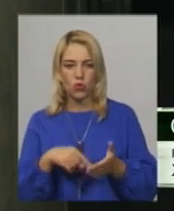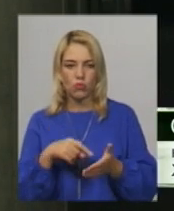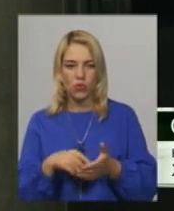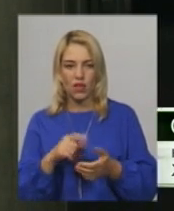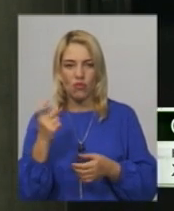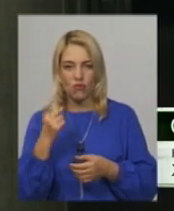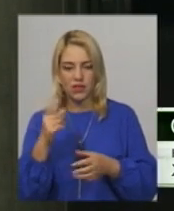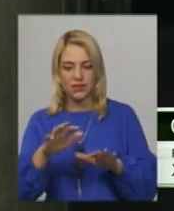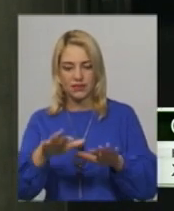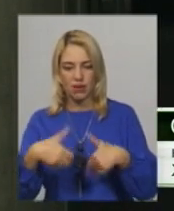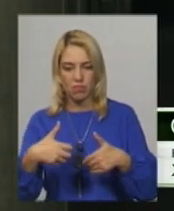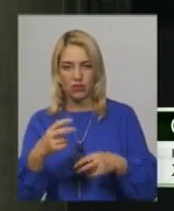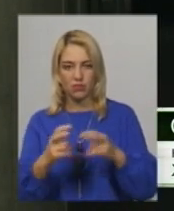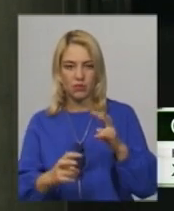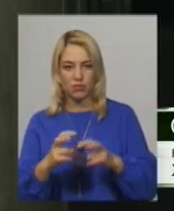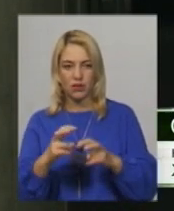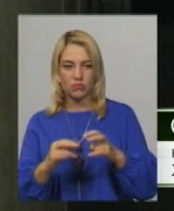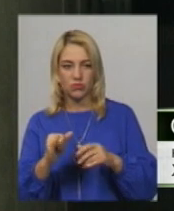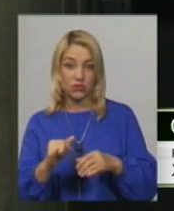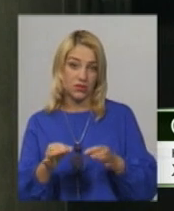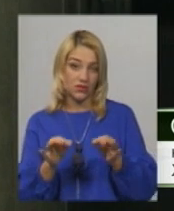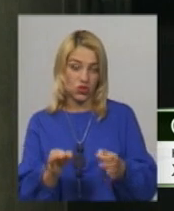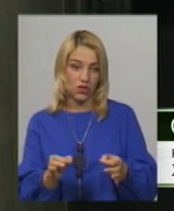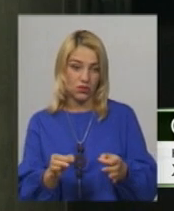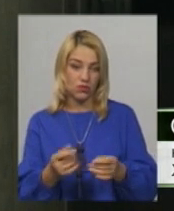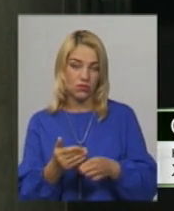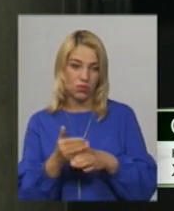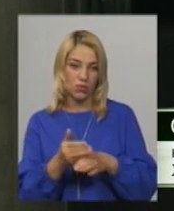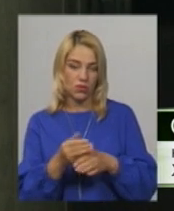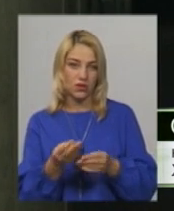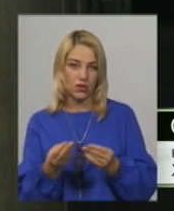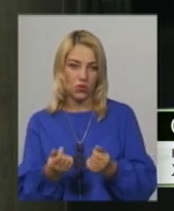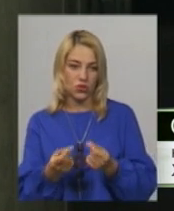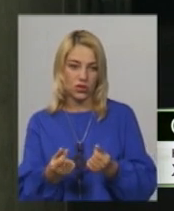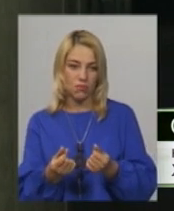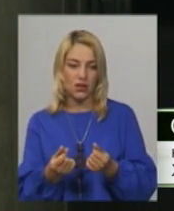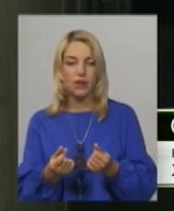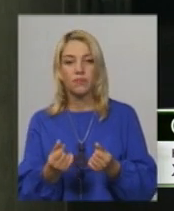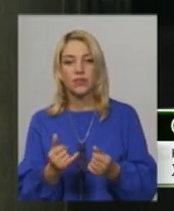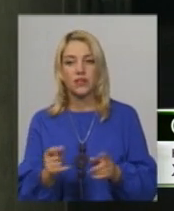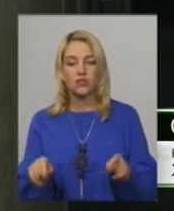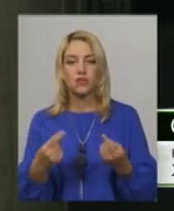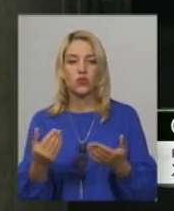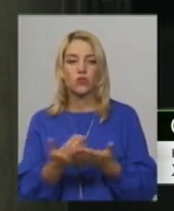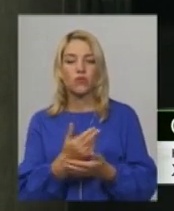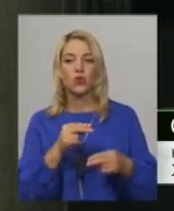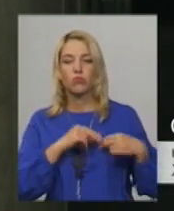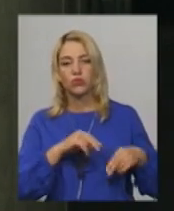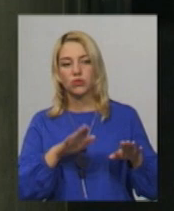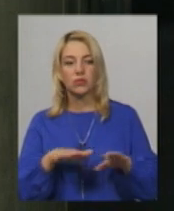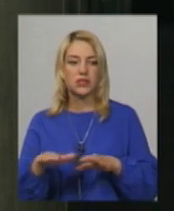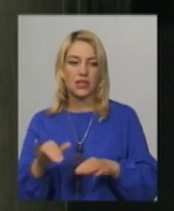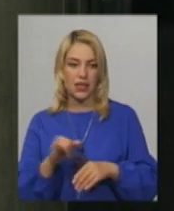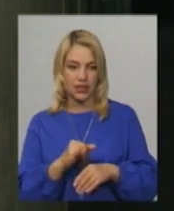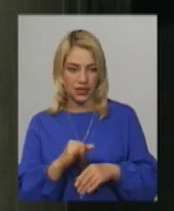забрати повністю підприємство, ну і, звичайно, потім допомагати коштами, створювати нові робочі місця, ну